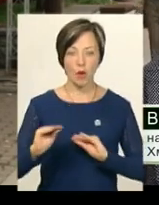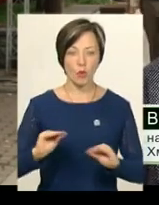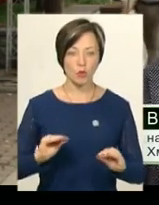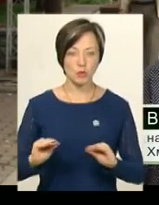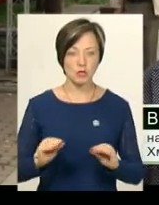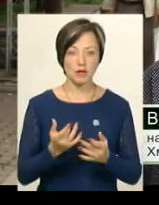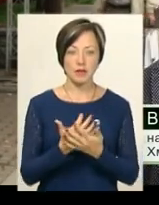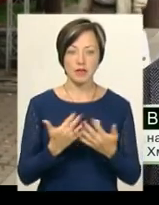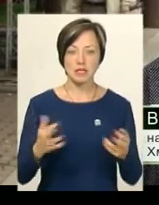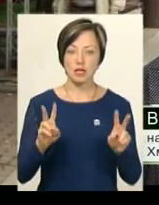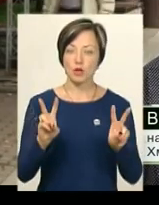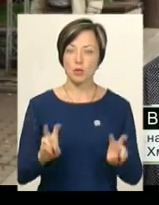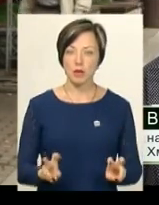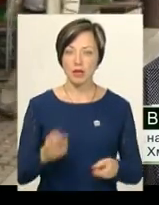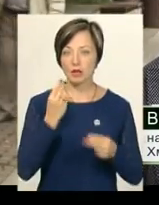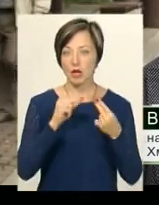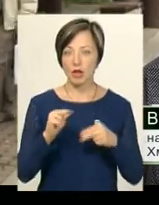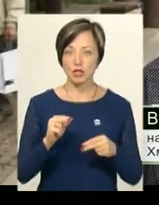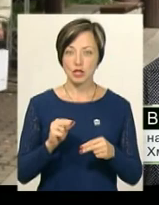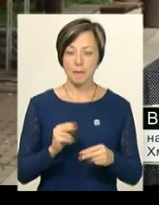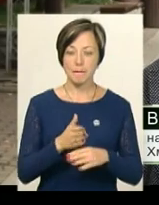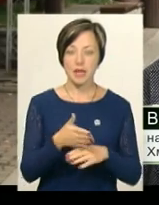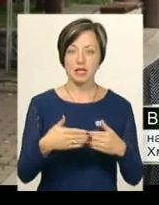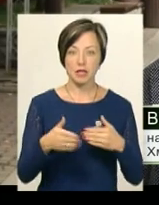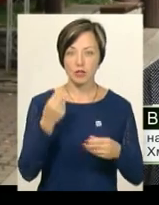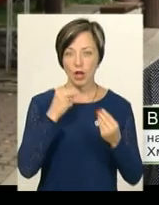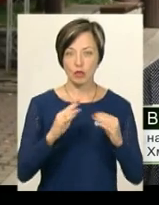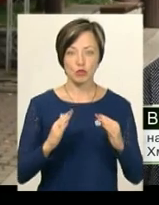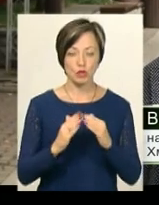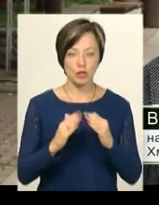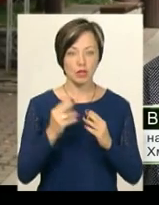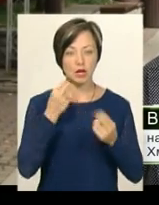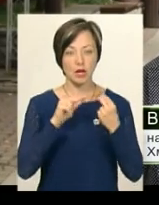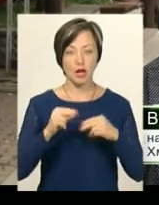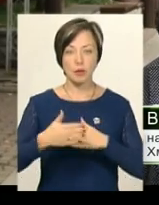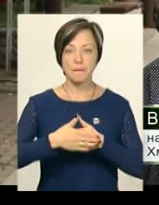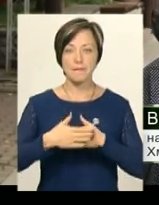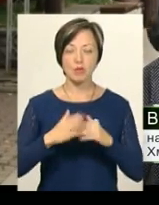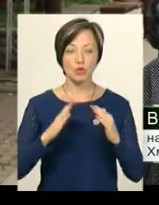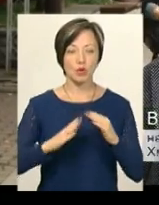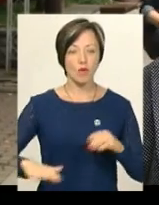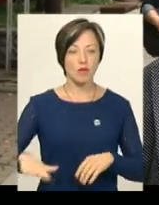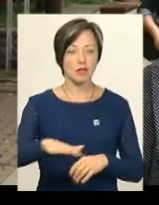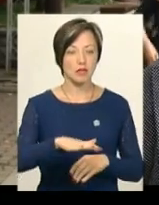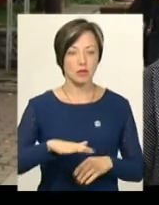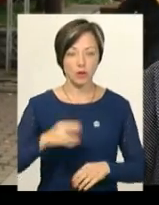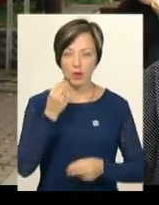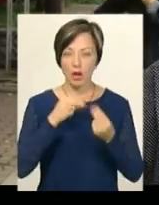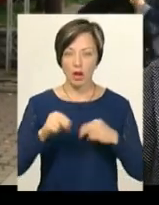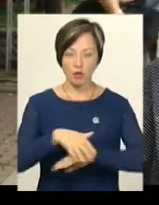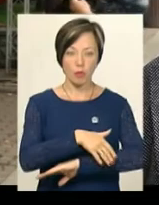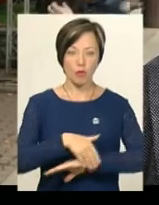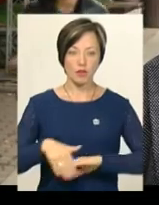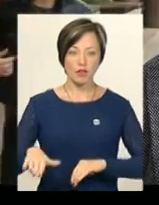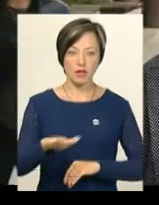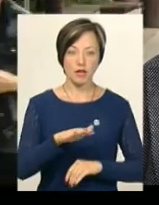в різних номінаціях. Це і кращий під'їзд, кращий будинок, краща прибудинкова територія, кращі подвір'я